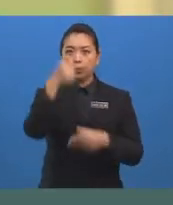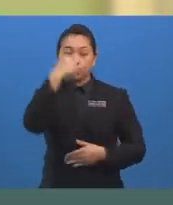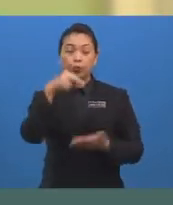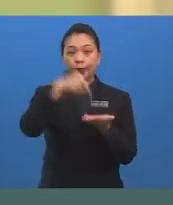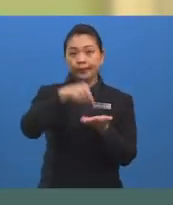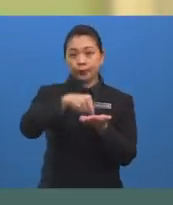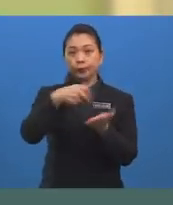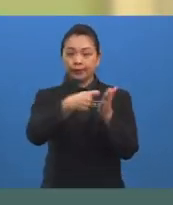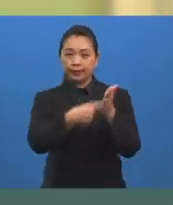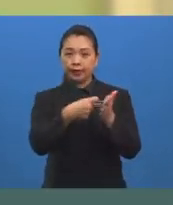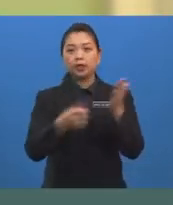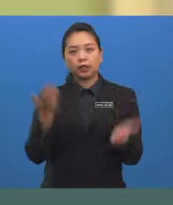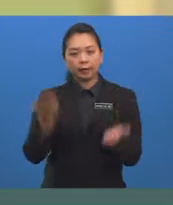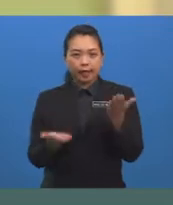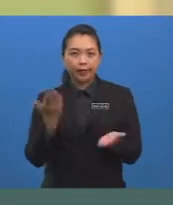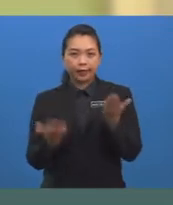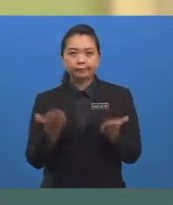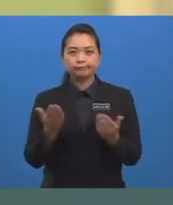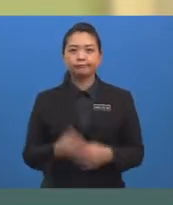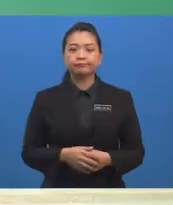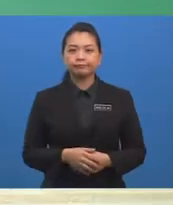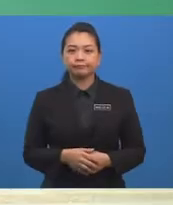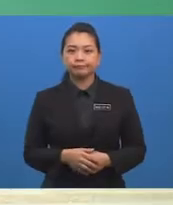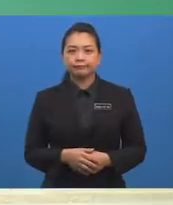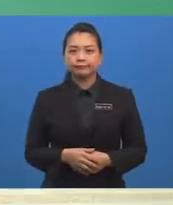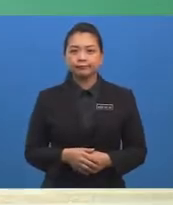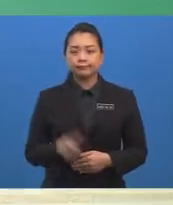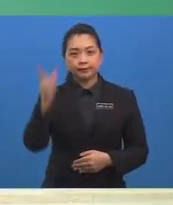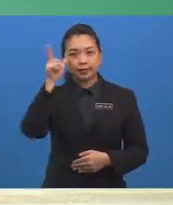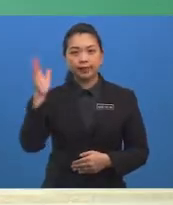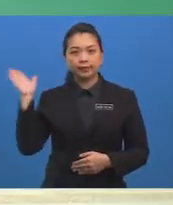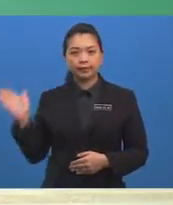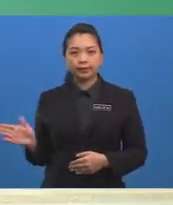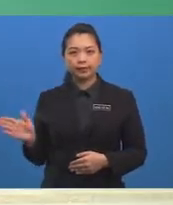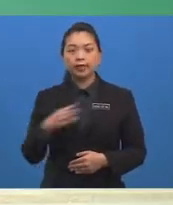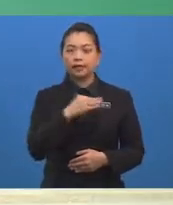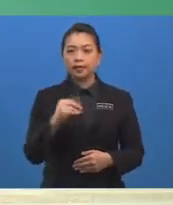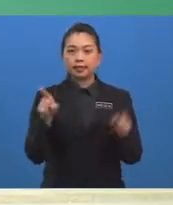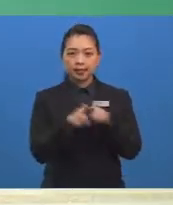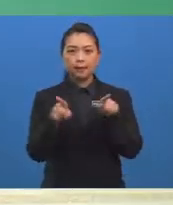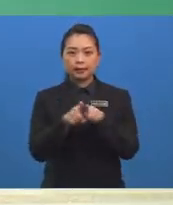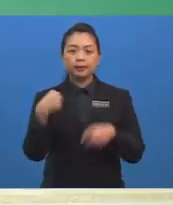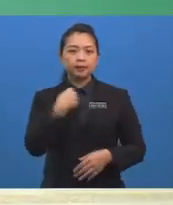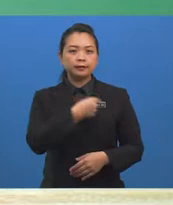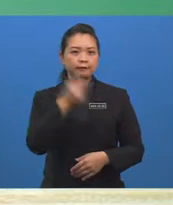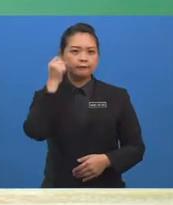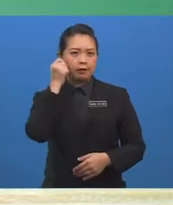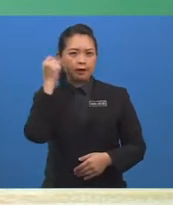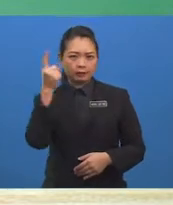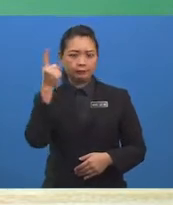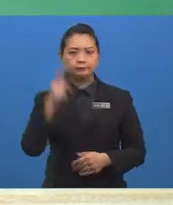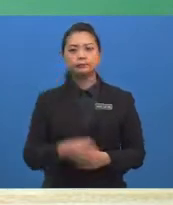nilai kebarang kalian Lihat paparan ini dan mari sama-sama kita fahamkan